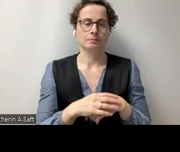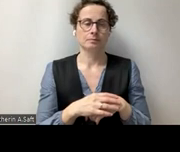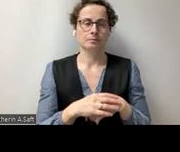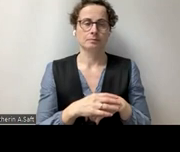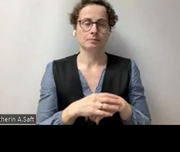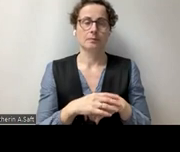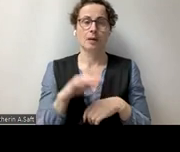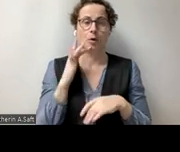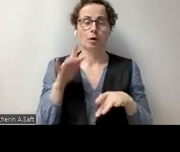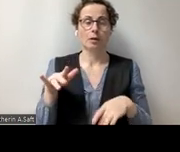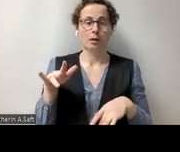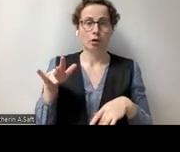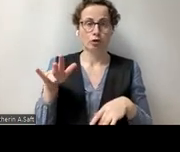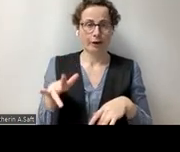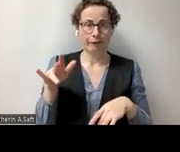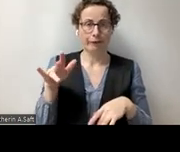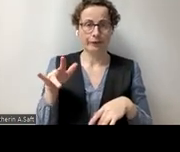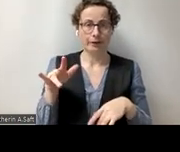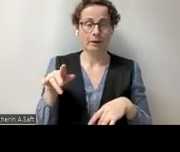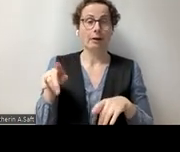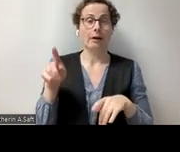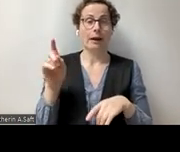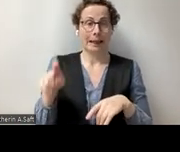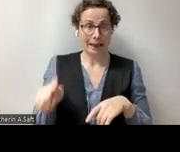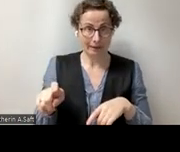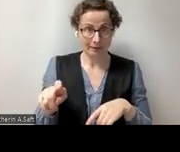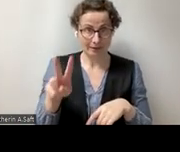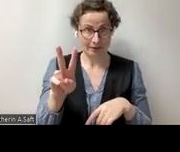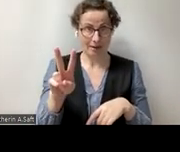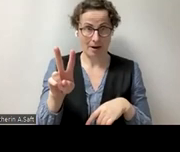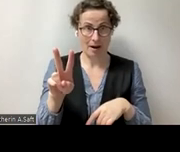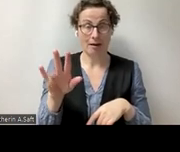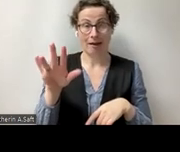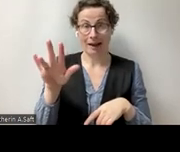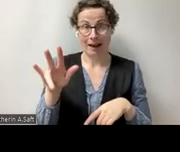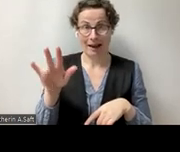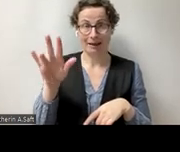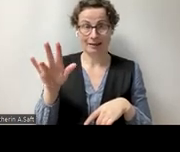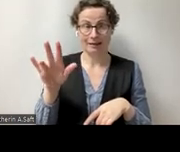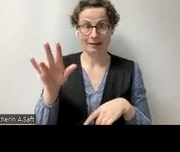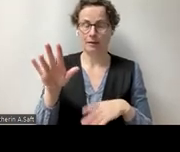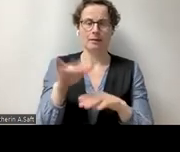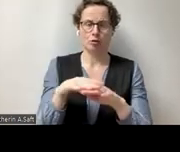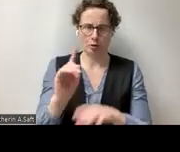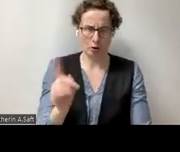mit Shift und dann zweimal klickt. Und dann mit einem Rechtsklick, jetzt habe ich es verloren,